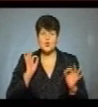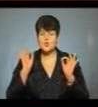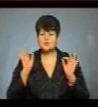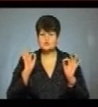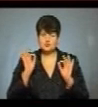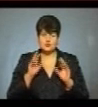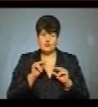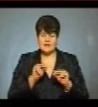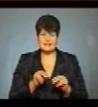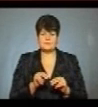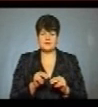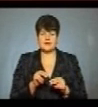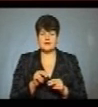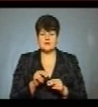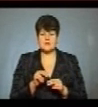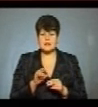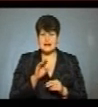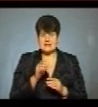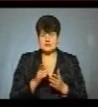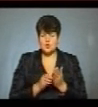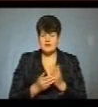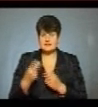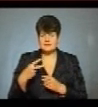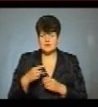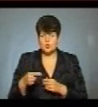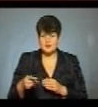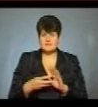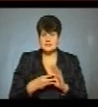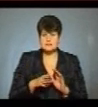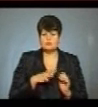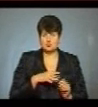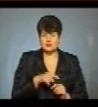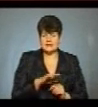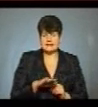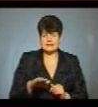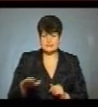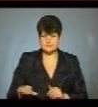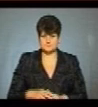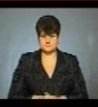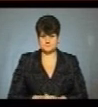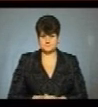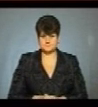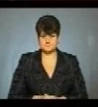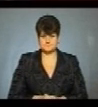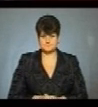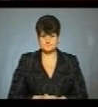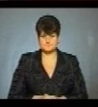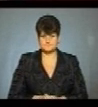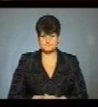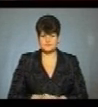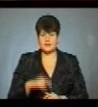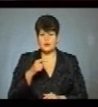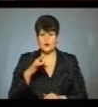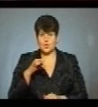Озвучували хрестоматію 20 тернополян, 8 з них – діти. Як це було, Діана Ярошенко розповість. «Хрущ,